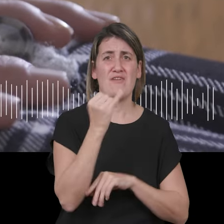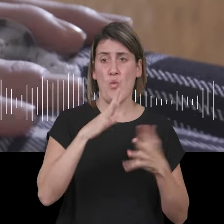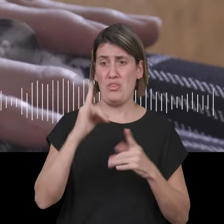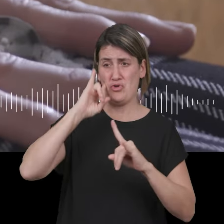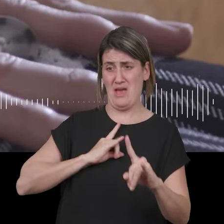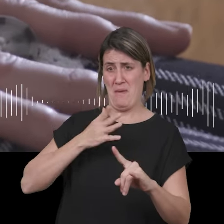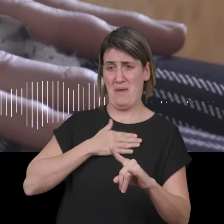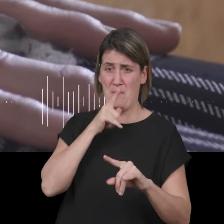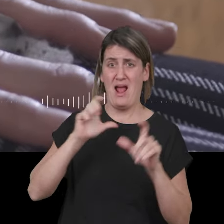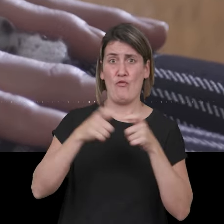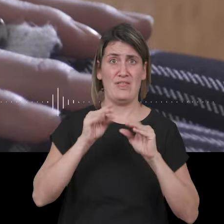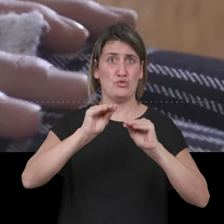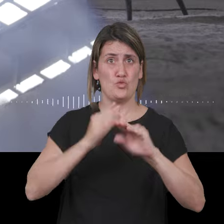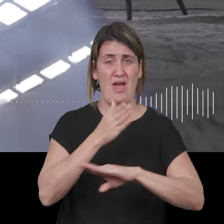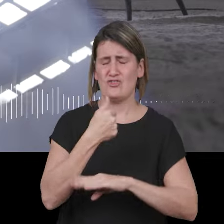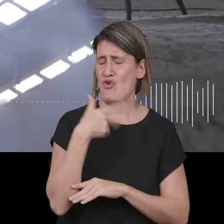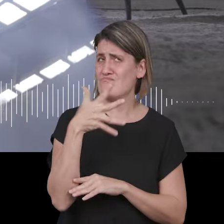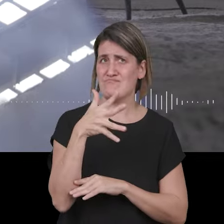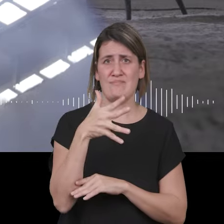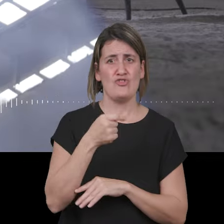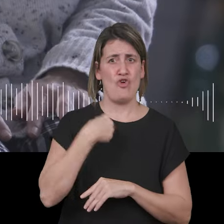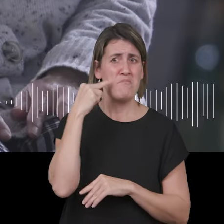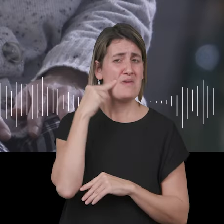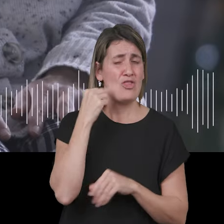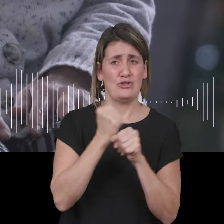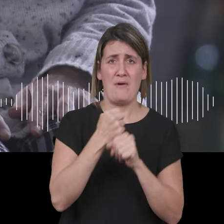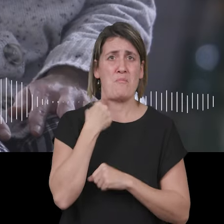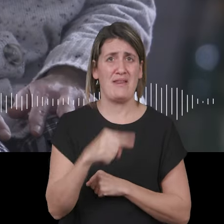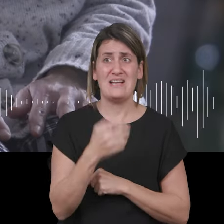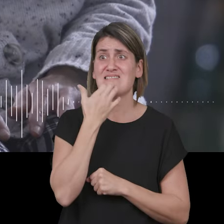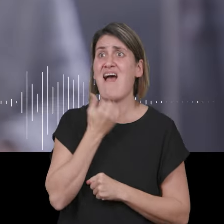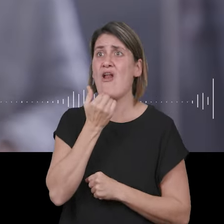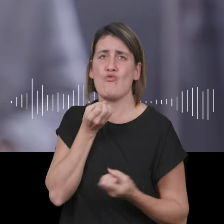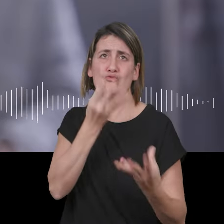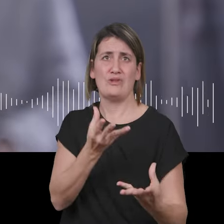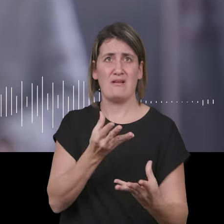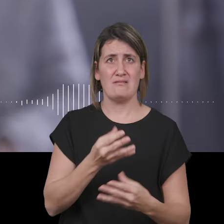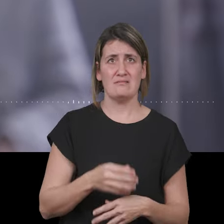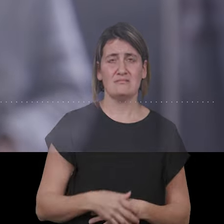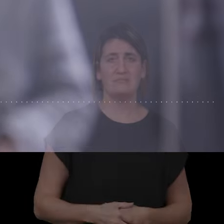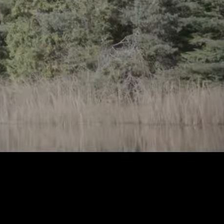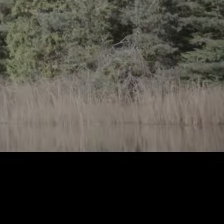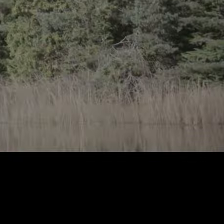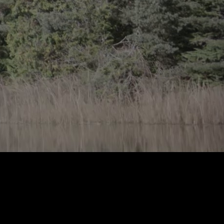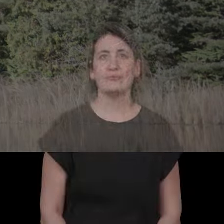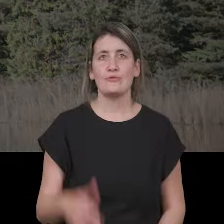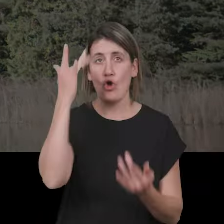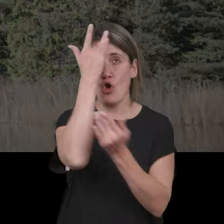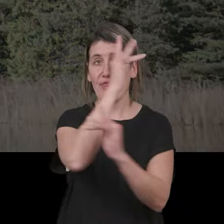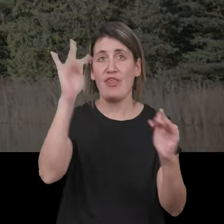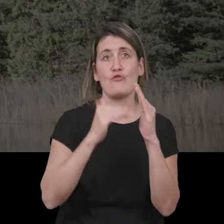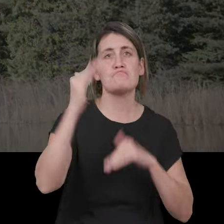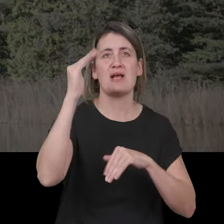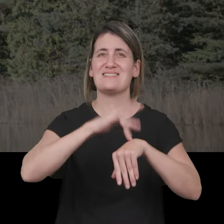bulegora deiegite dauen bakoitzean, dardarka aztenaiz. Zerbait ezaten badiot, balana galtzeko beldurra dut. Konsientziazio